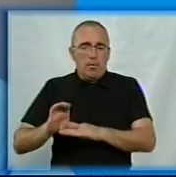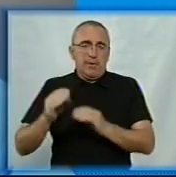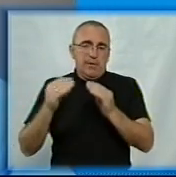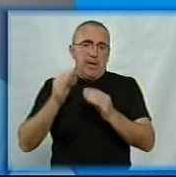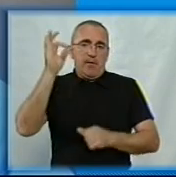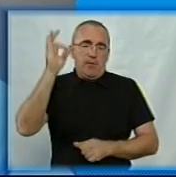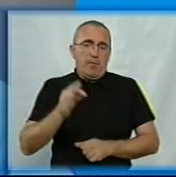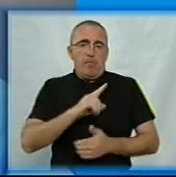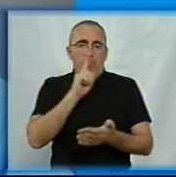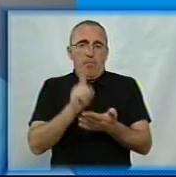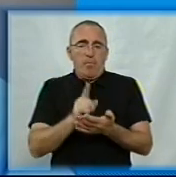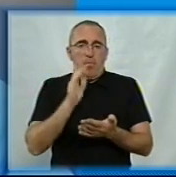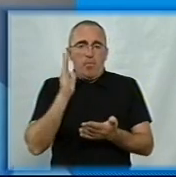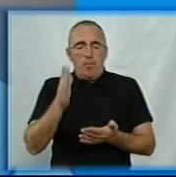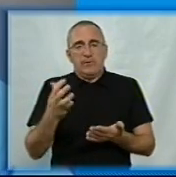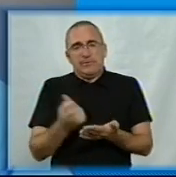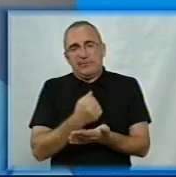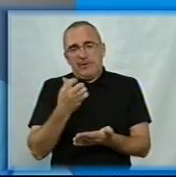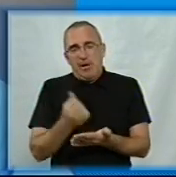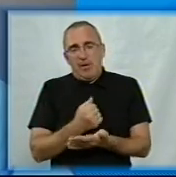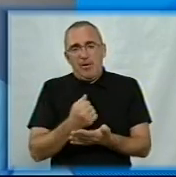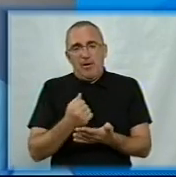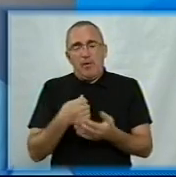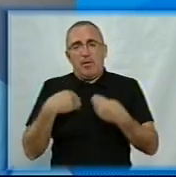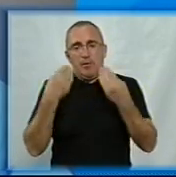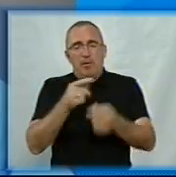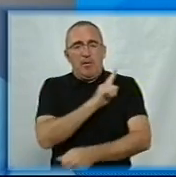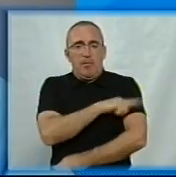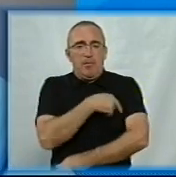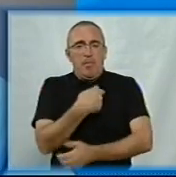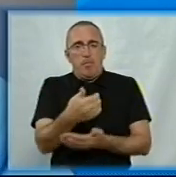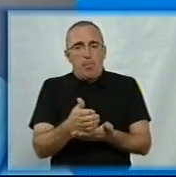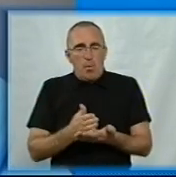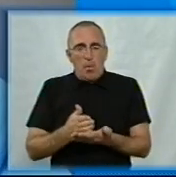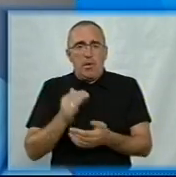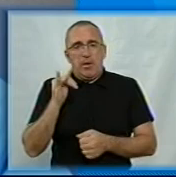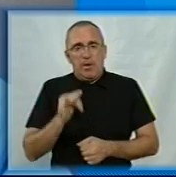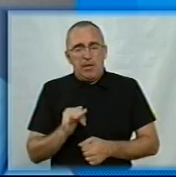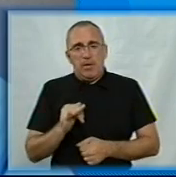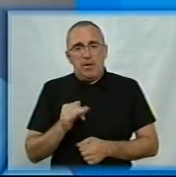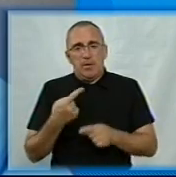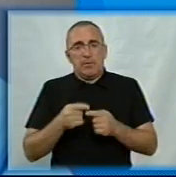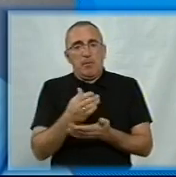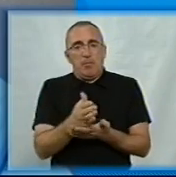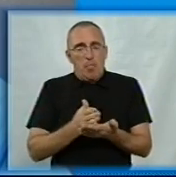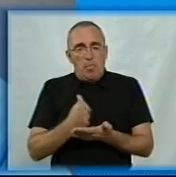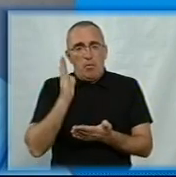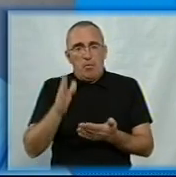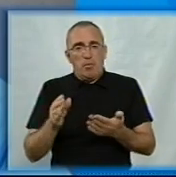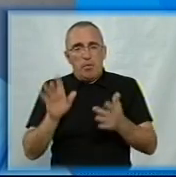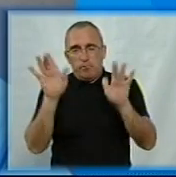10% вони повинні будуть заробити, надаючі медичні послуги, і ці послуги будуть